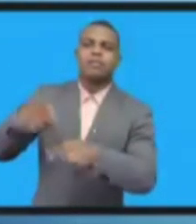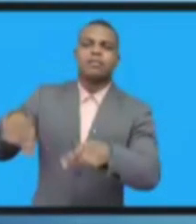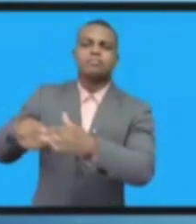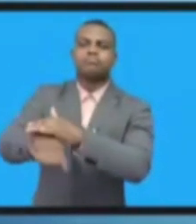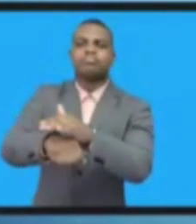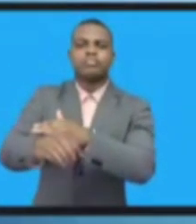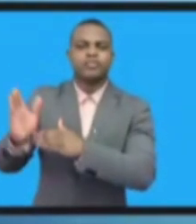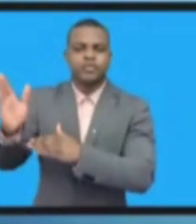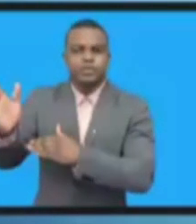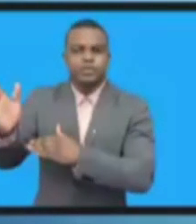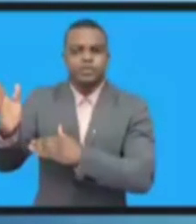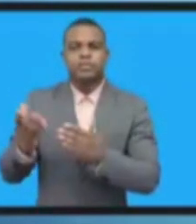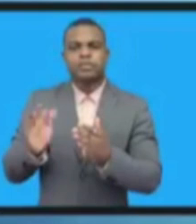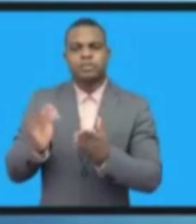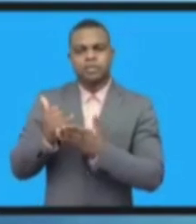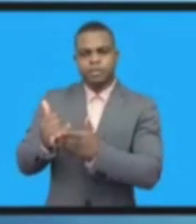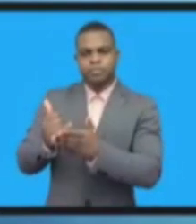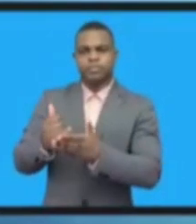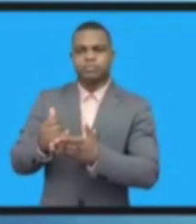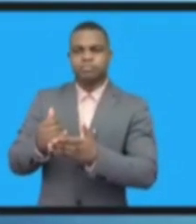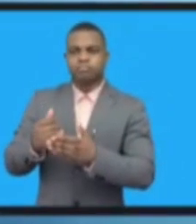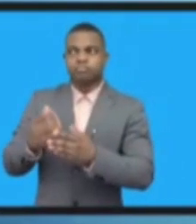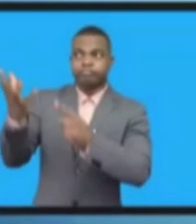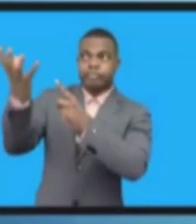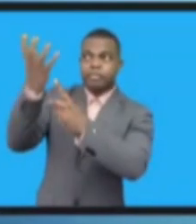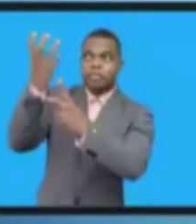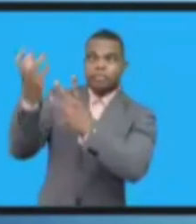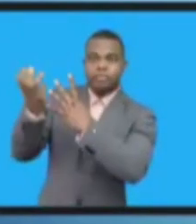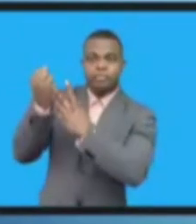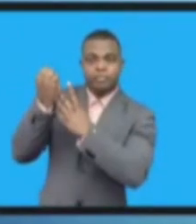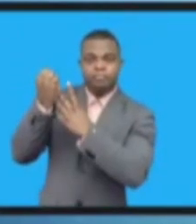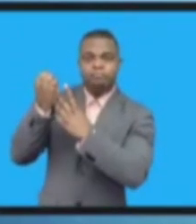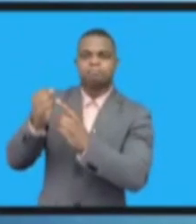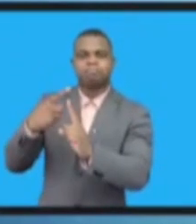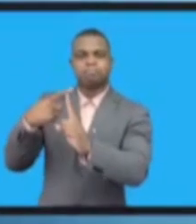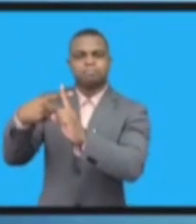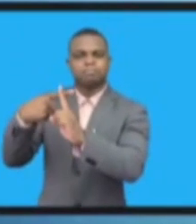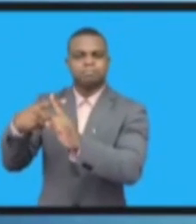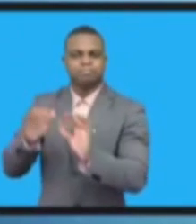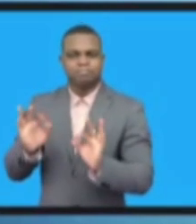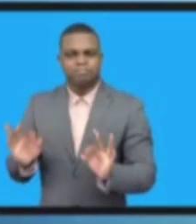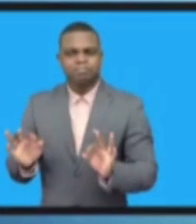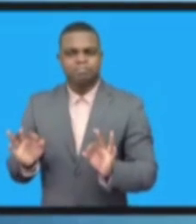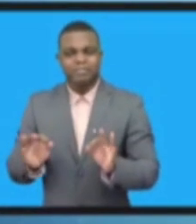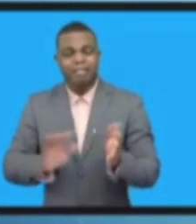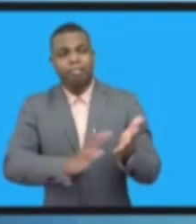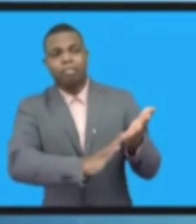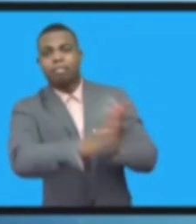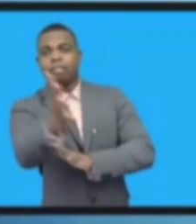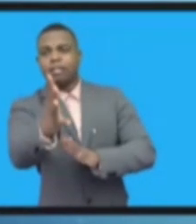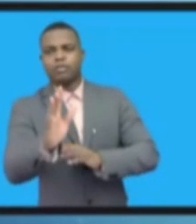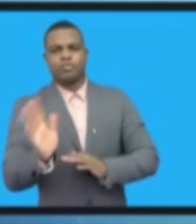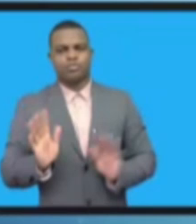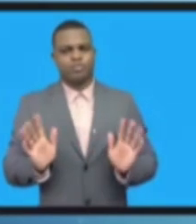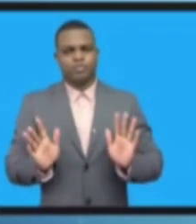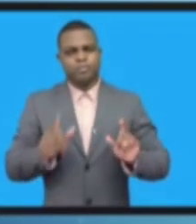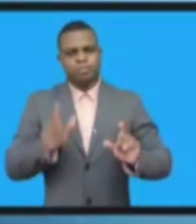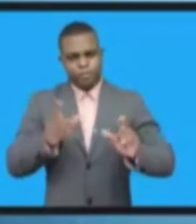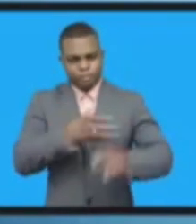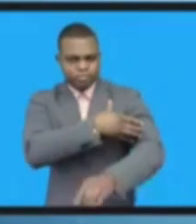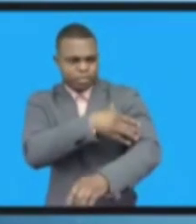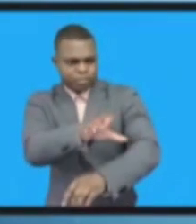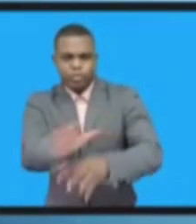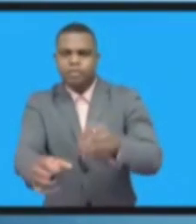возможности, благодаря этим технологиям, они их боятся. В завершение